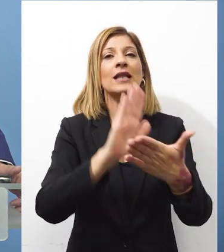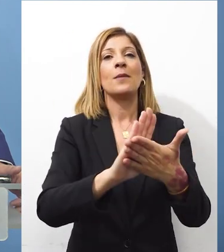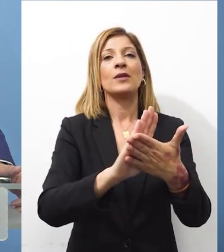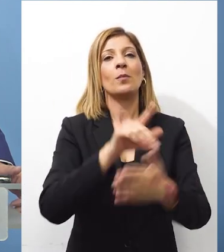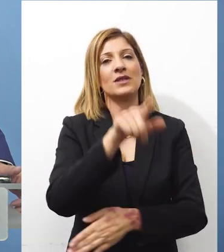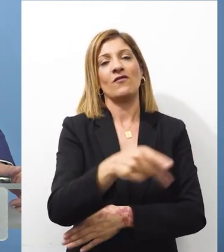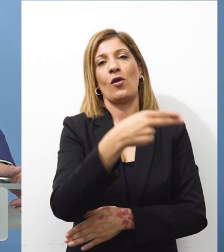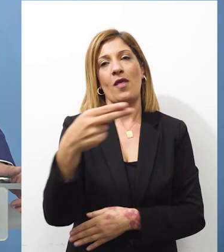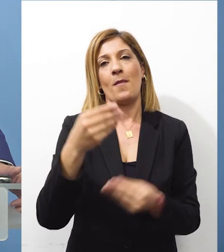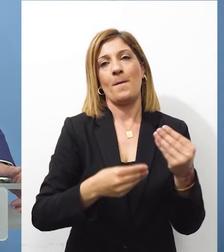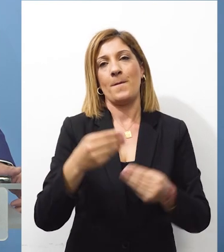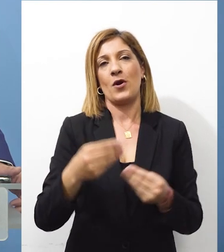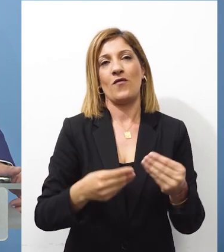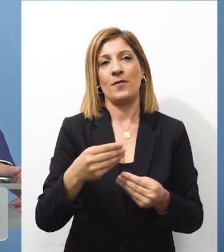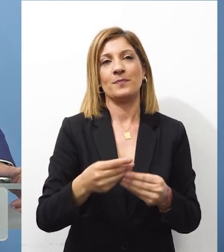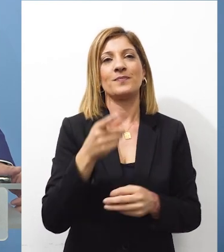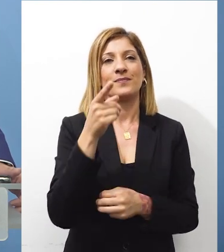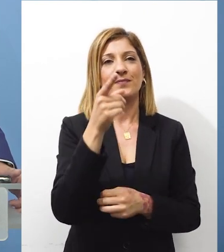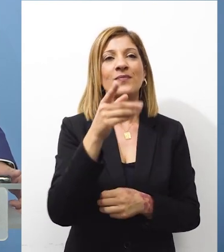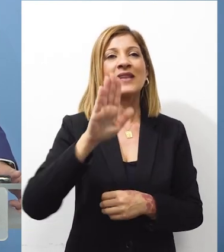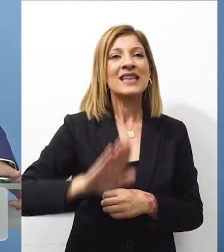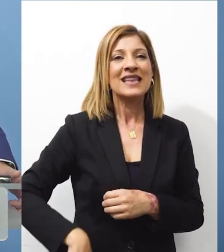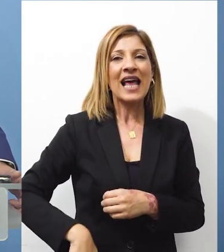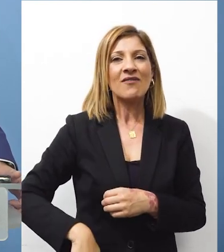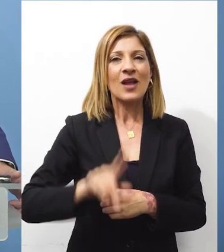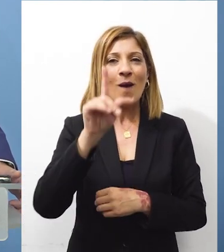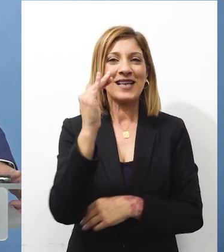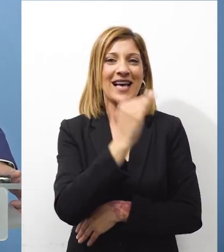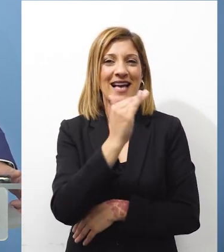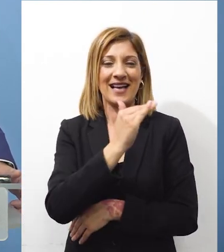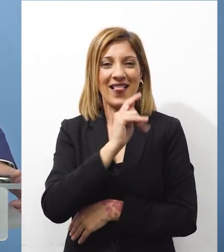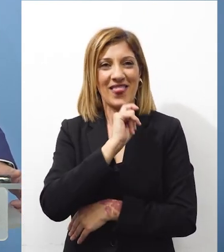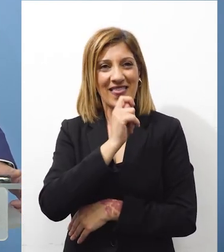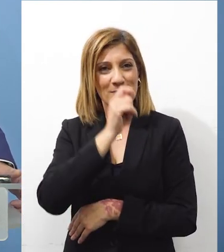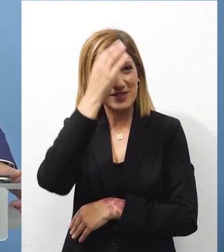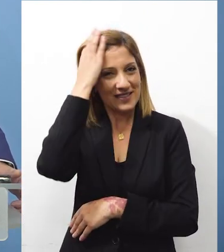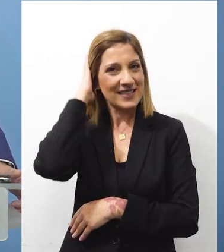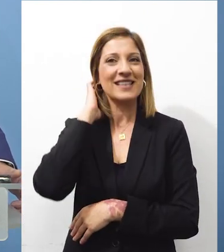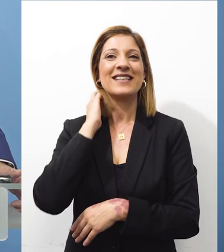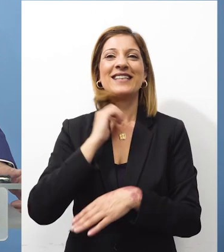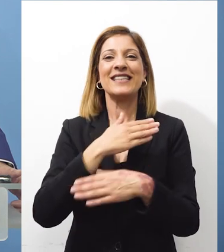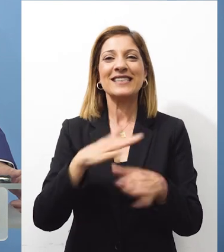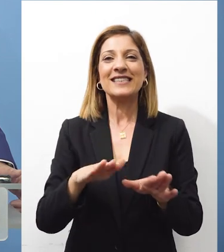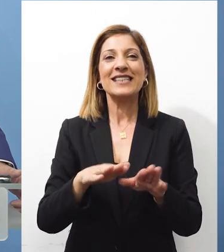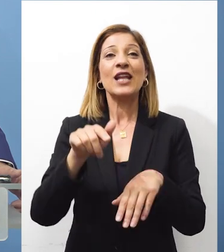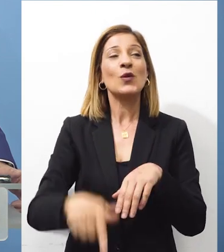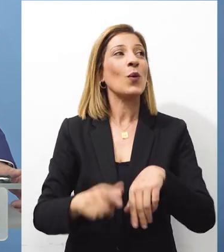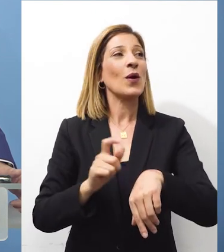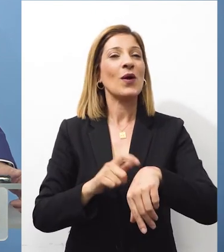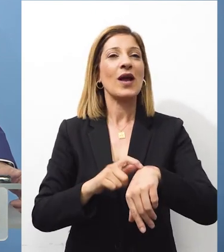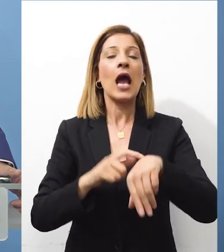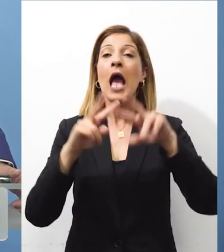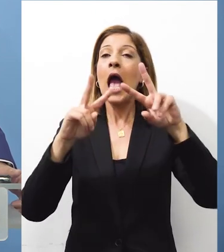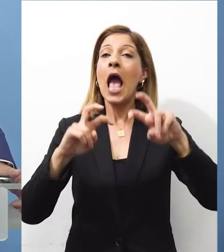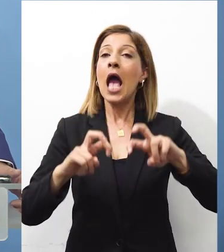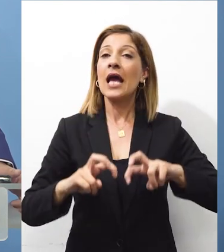Αιτιών αυτού του φαινομένου Κύριε Πρόεδρε Κύριε Πρόεδρε Κύριε Πρόεδρε Είναι η εξωτερική ερεύνα για